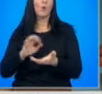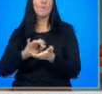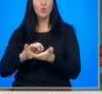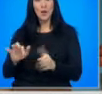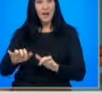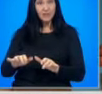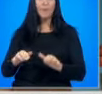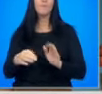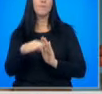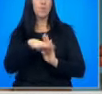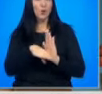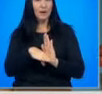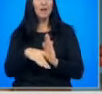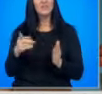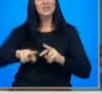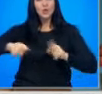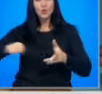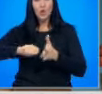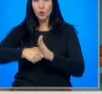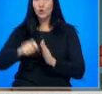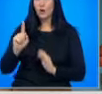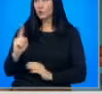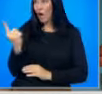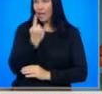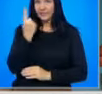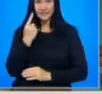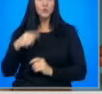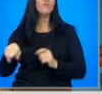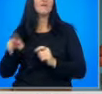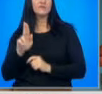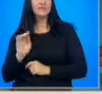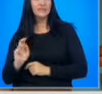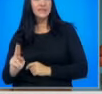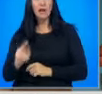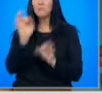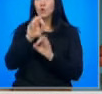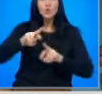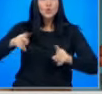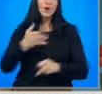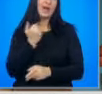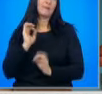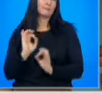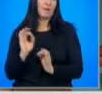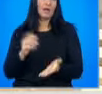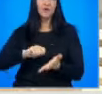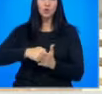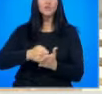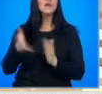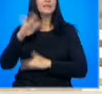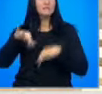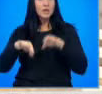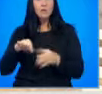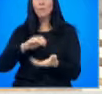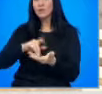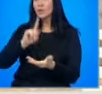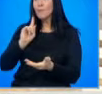ключеве, които се намират единствено и само в Централна избирателна комисия. Никой други няма тези ключеве. За следващите избори машините